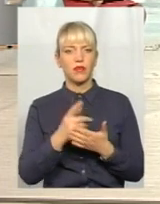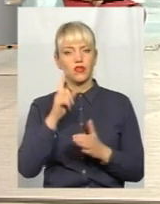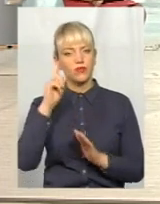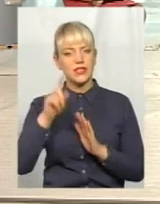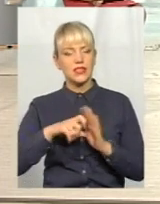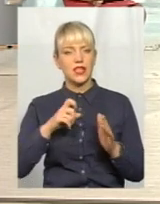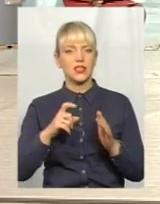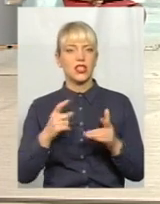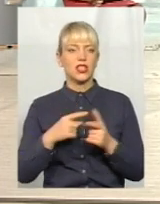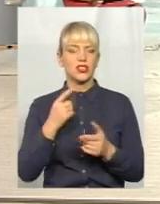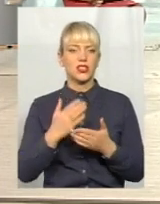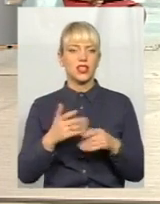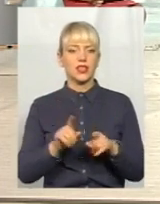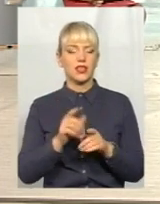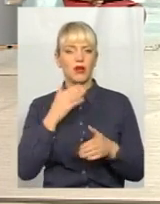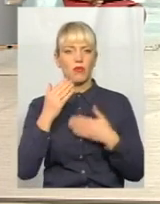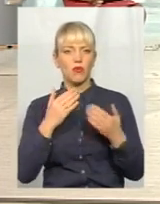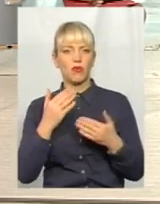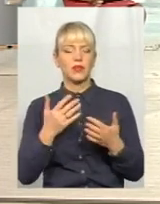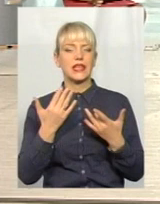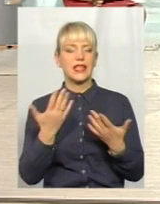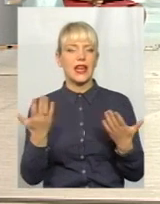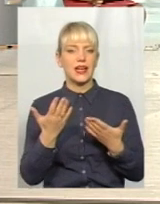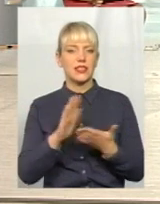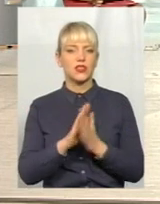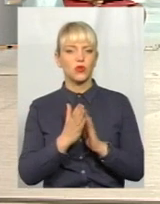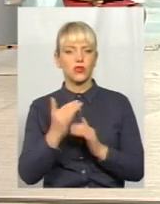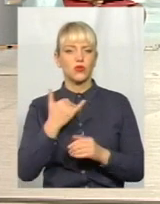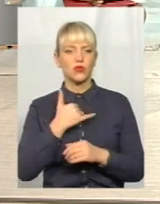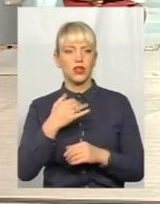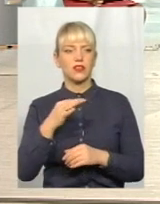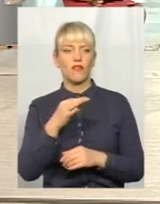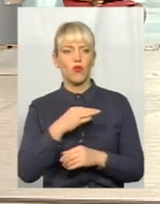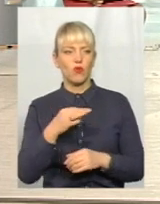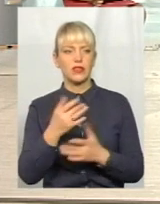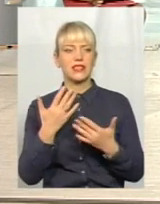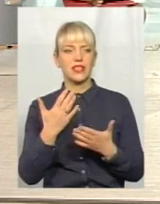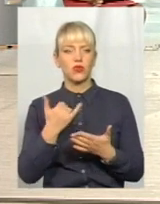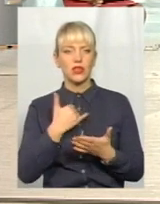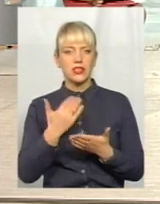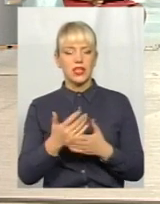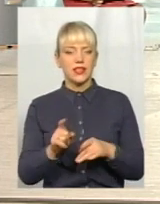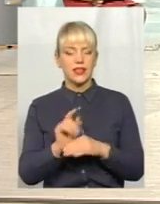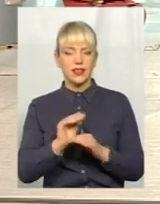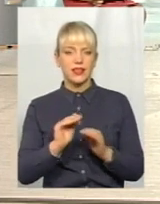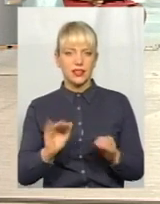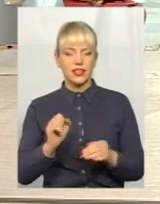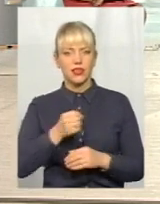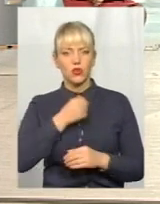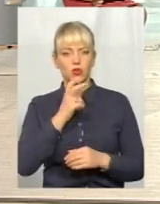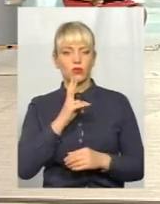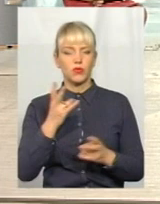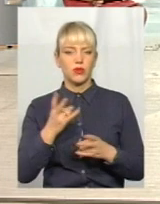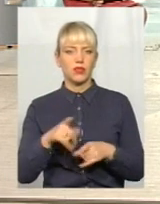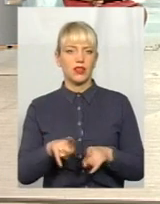можна так сказати, попит, яка ситуація зараз в місті, скільки маємо взагалі таких і діток, і дорослих, яким потрібно паляти в мене